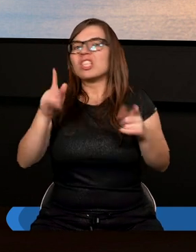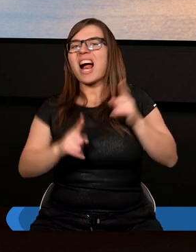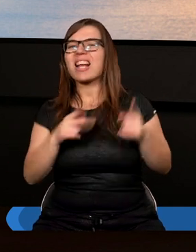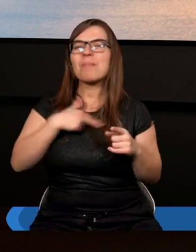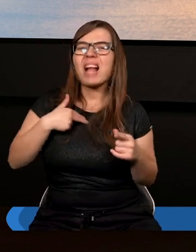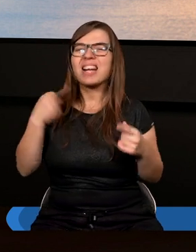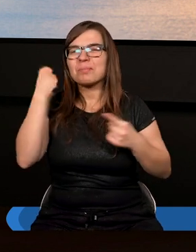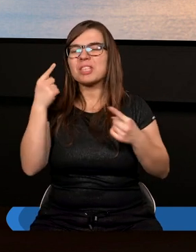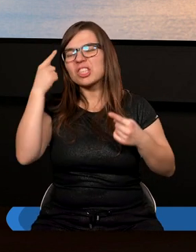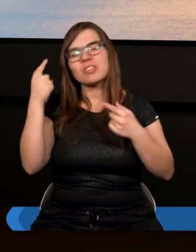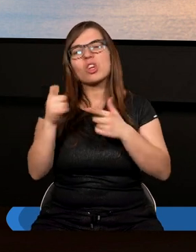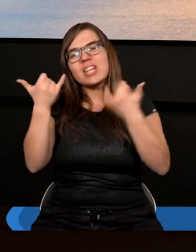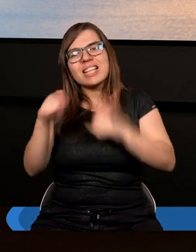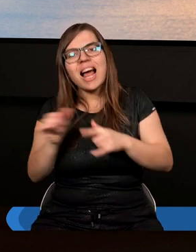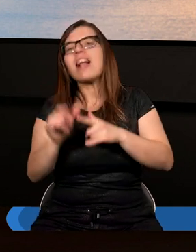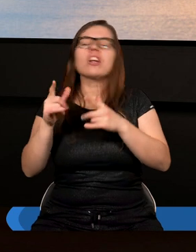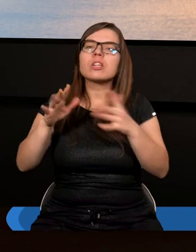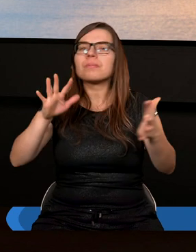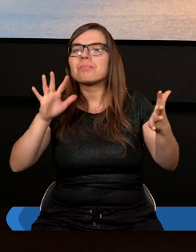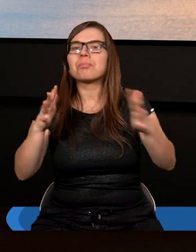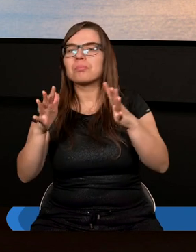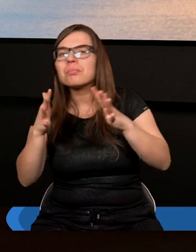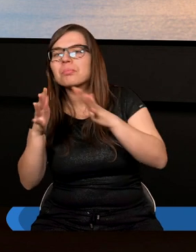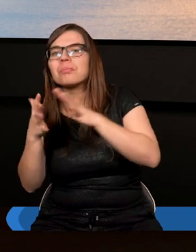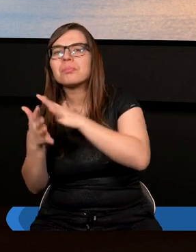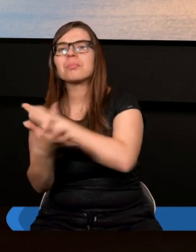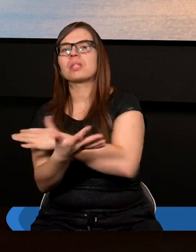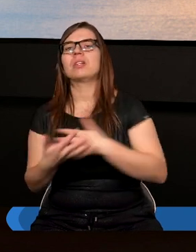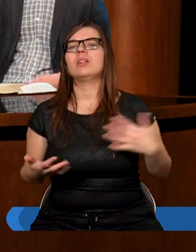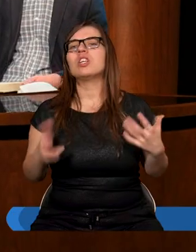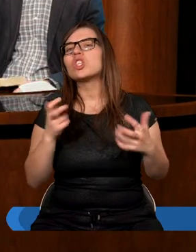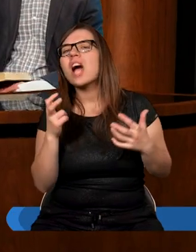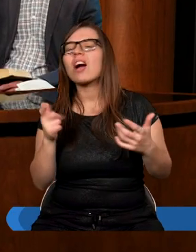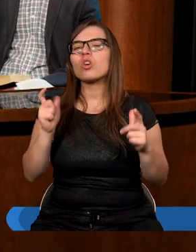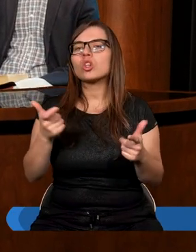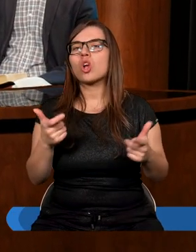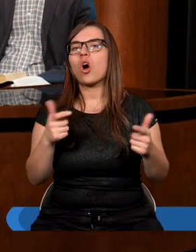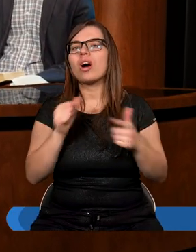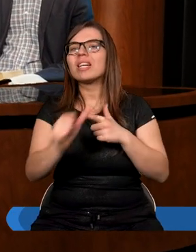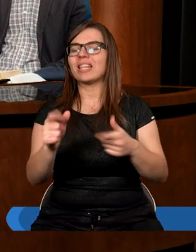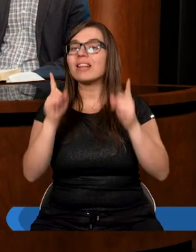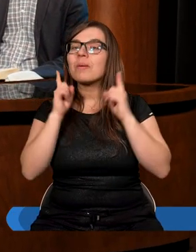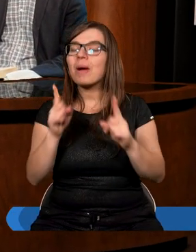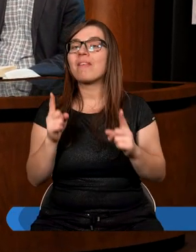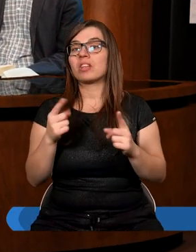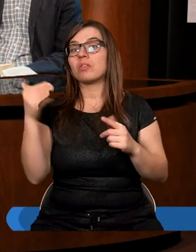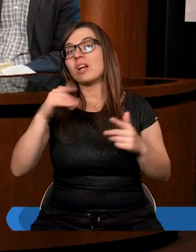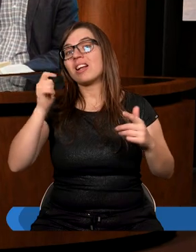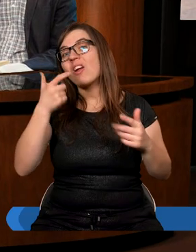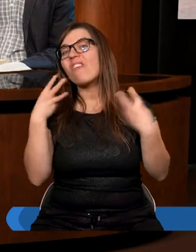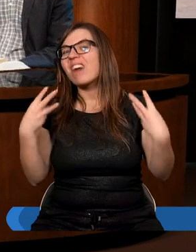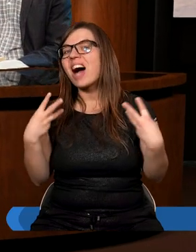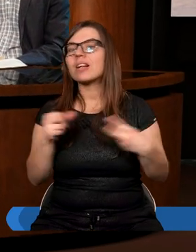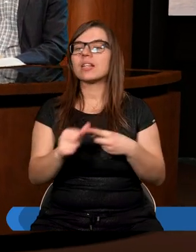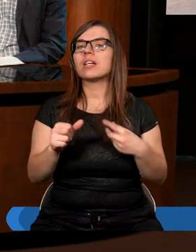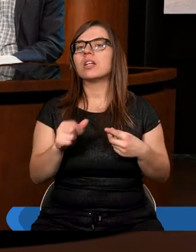spojrzeniu na drugiego człowieka, czegoś, co jest nowe, jest prawdziwe i co najważniejsze,